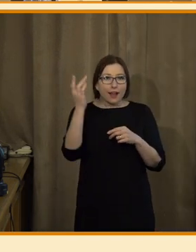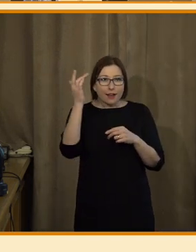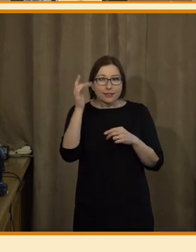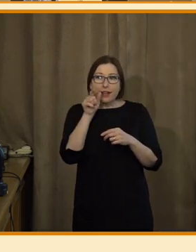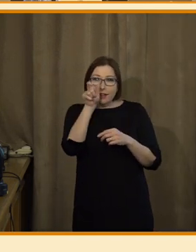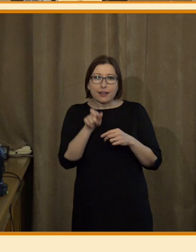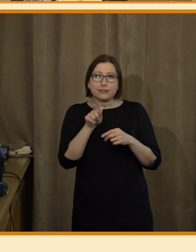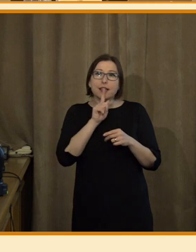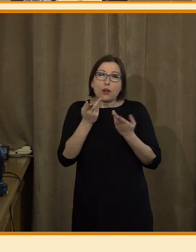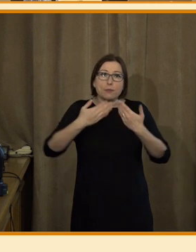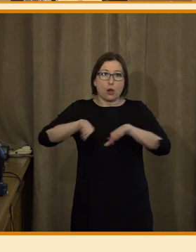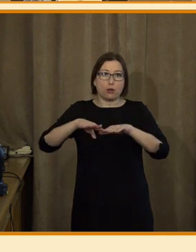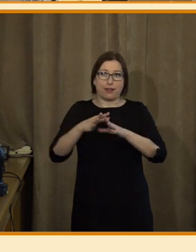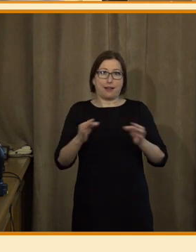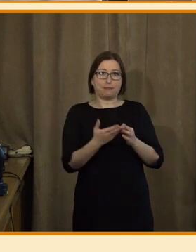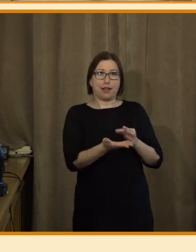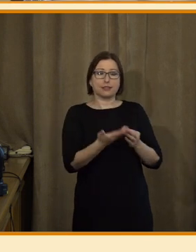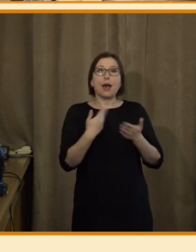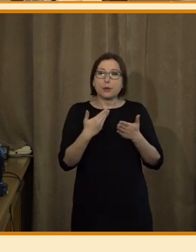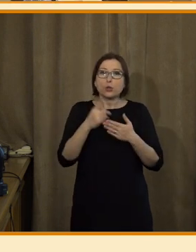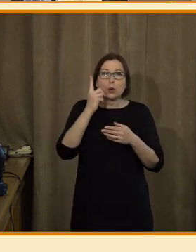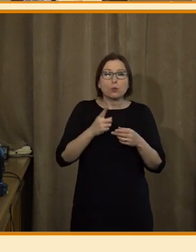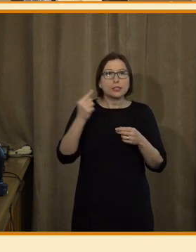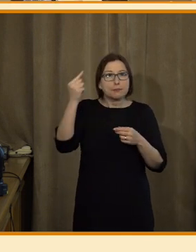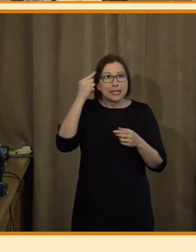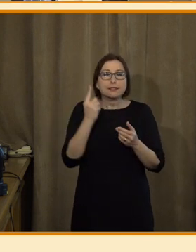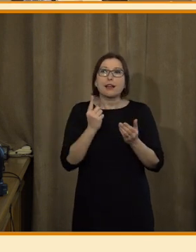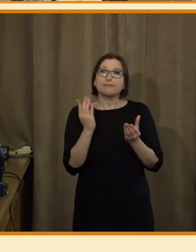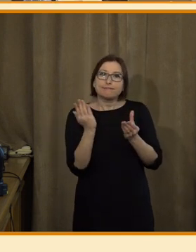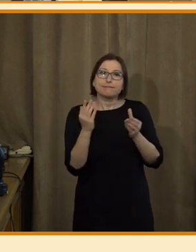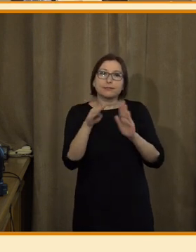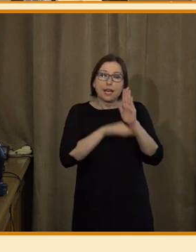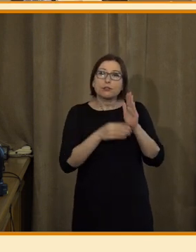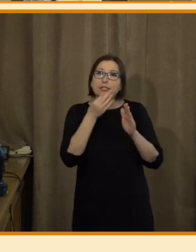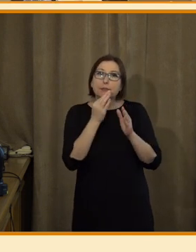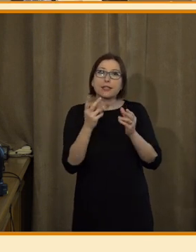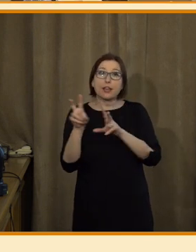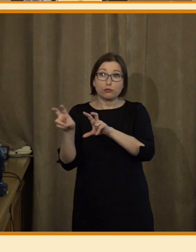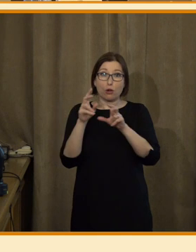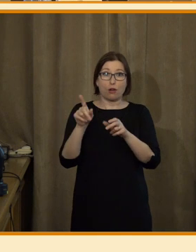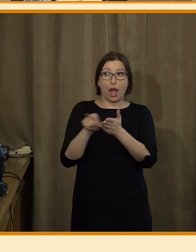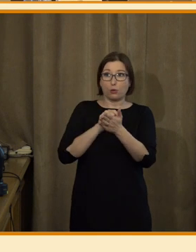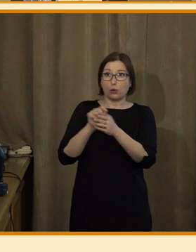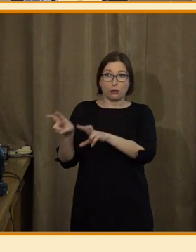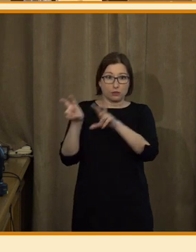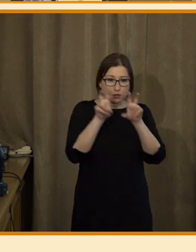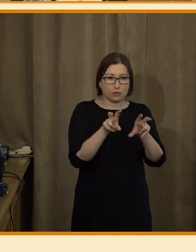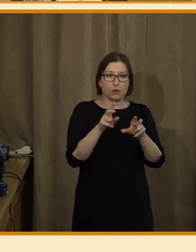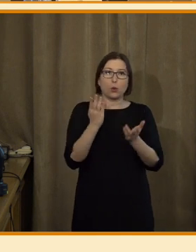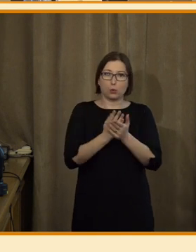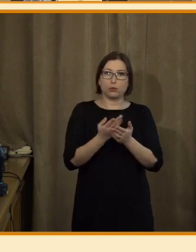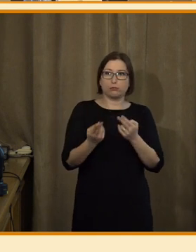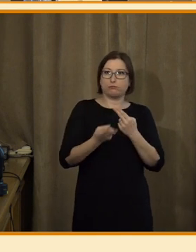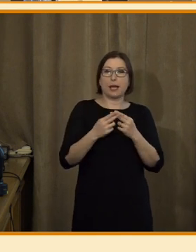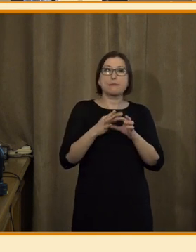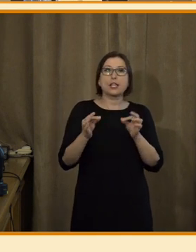padá a musíme se bavit o tom, jak využívat další instituty, když vám někdo skopíruje práci, tak tam můžeme mít třeba